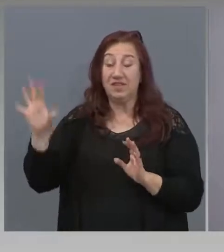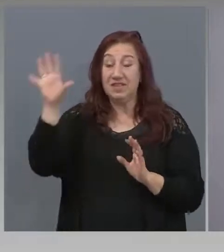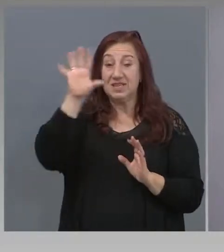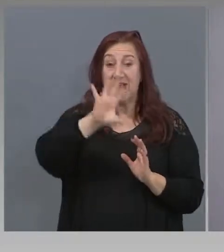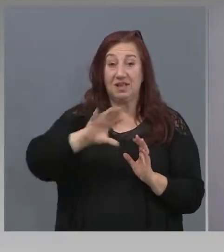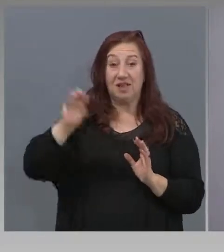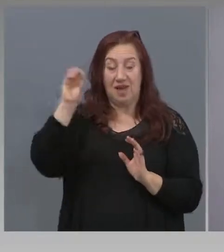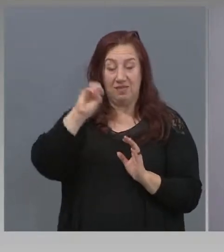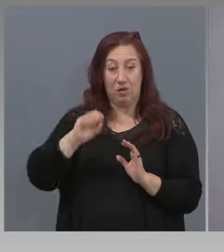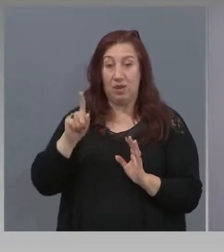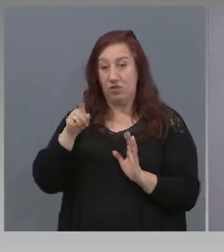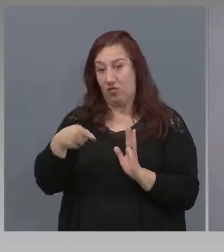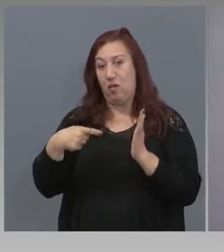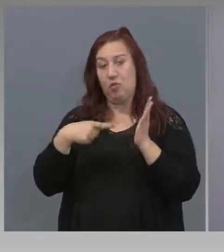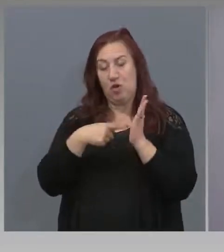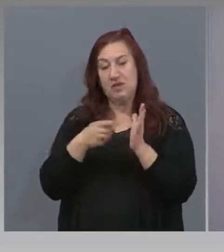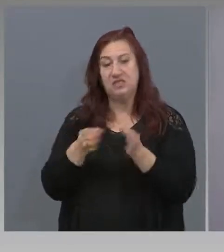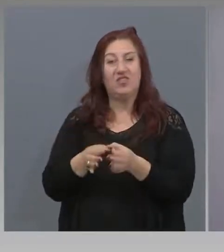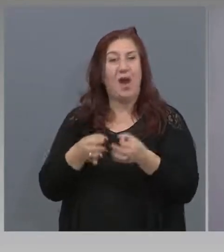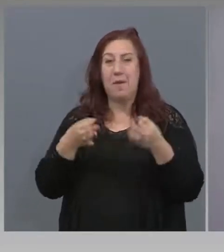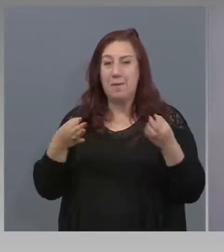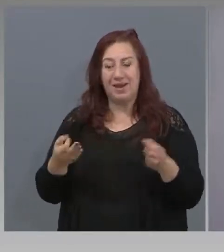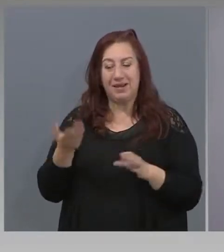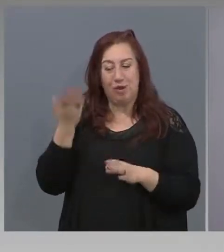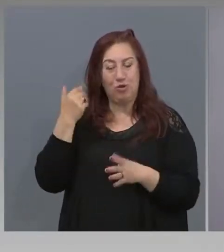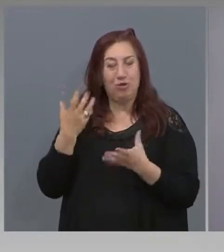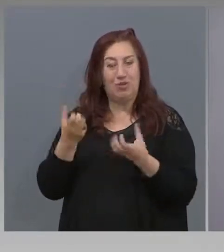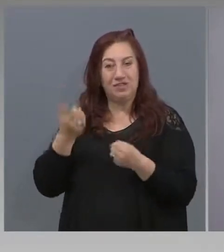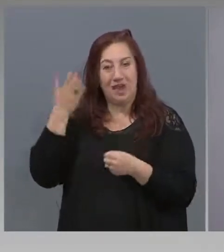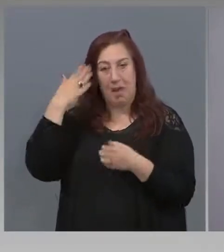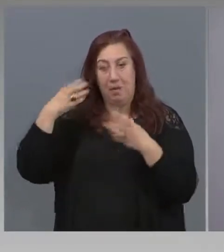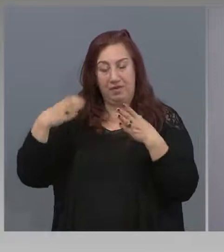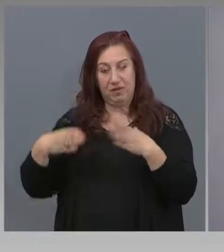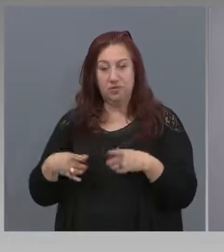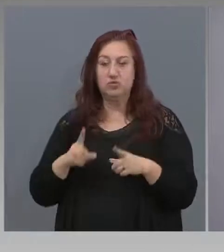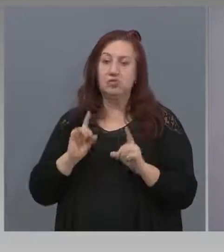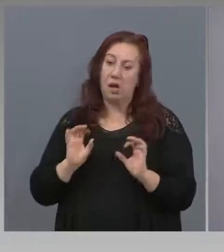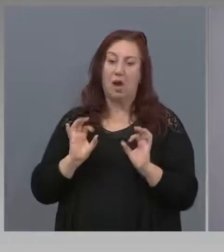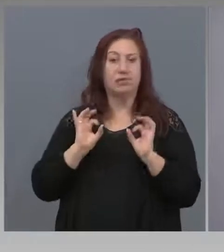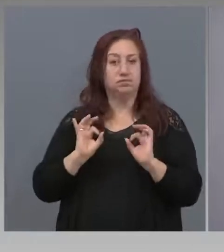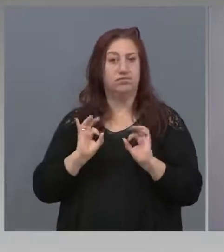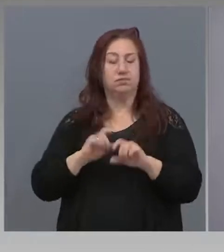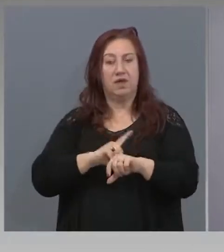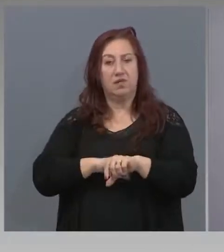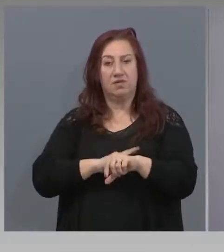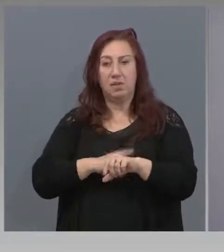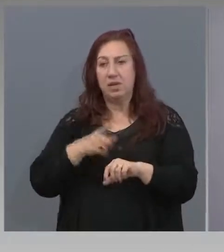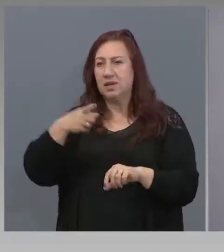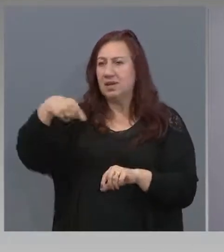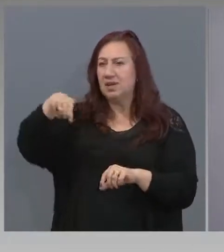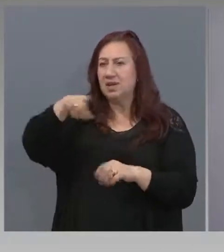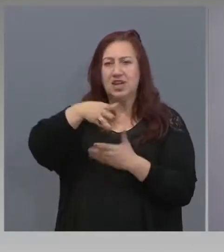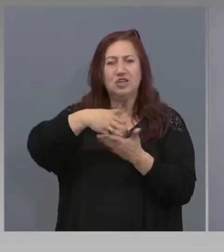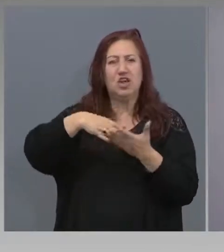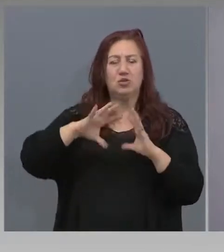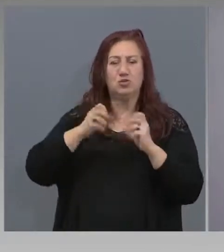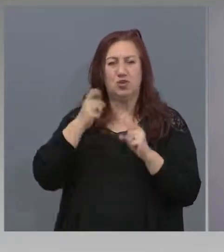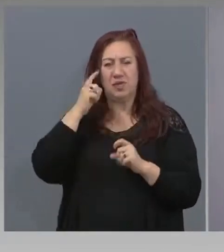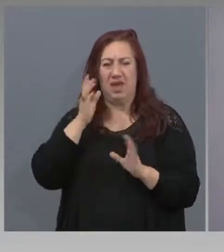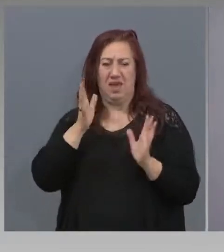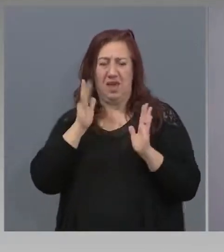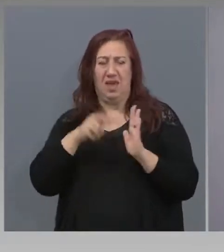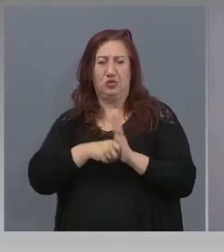бяха взети от правителството, бяха адекватни, макар че на част от обществото им си виждаха строги. В действителност,